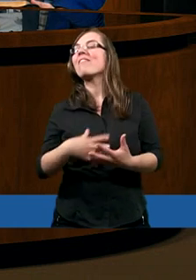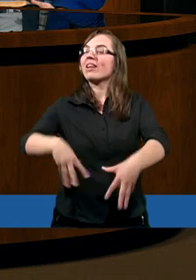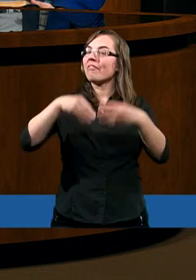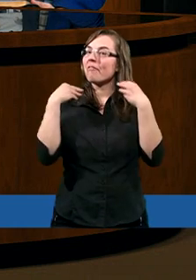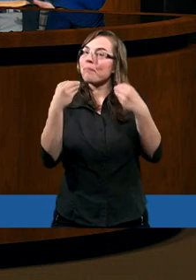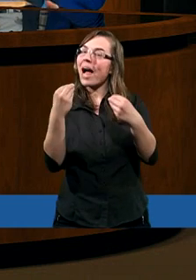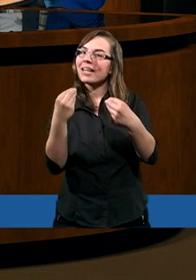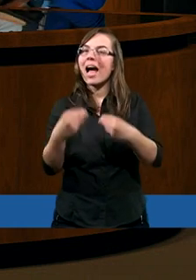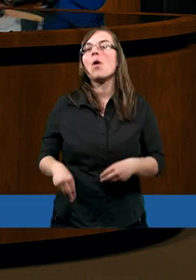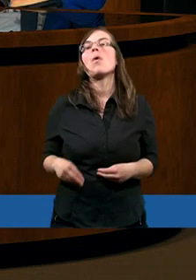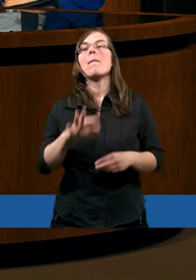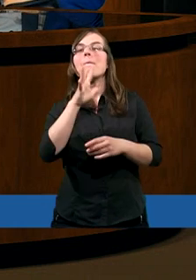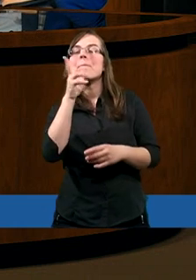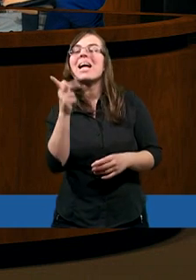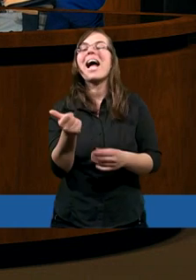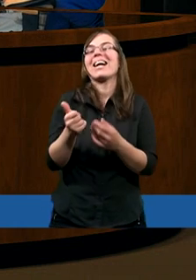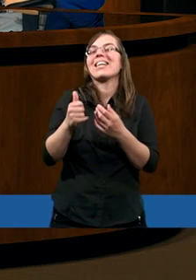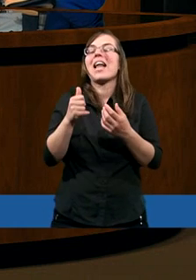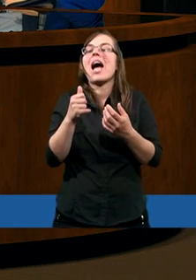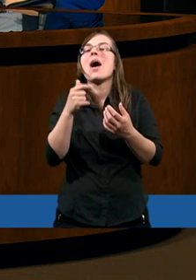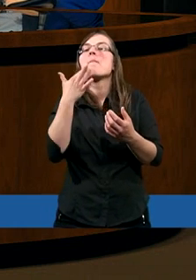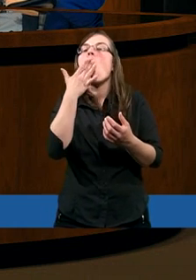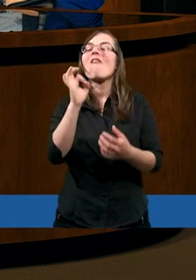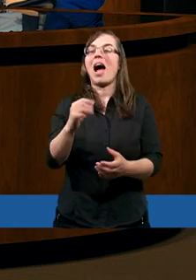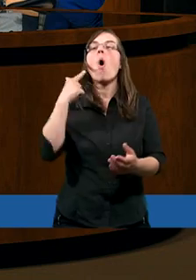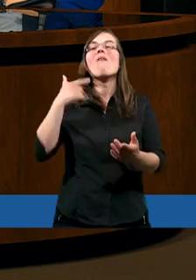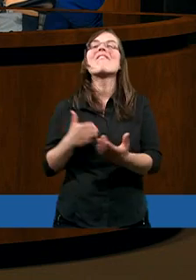niemalże kazanie o wierze.